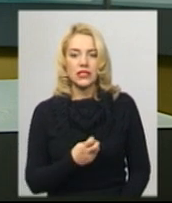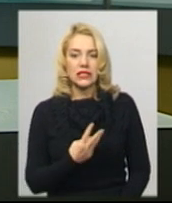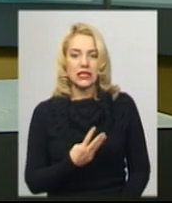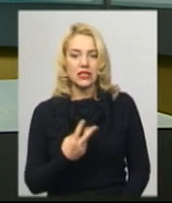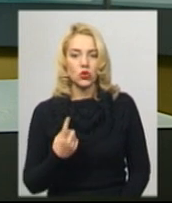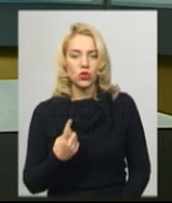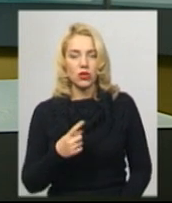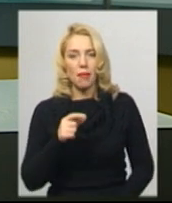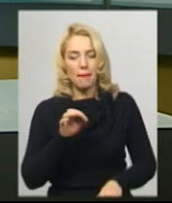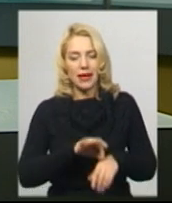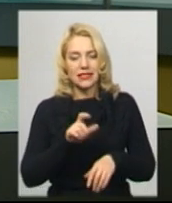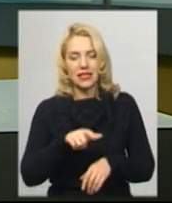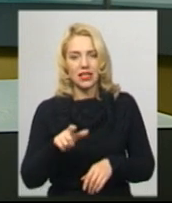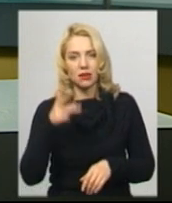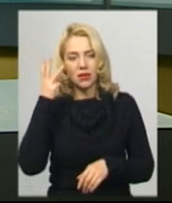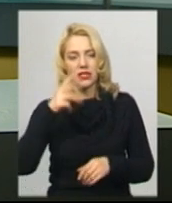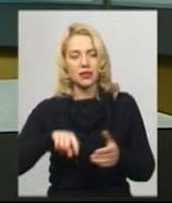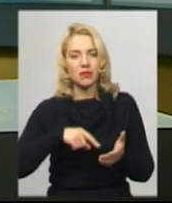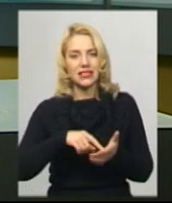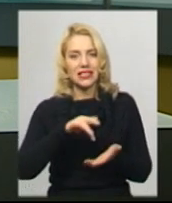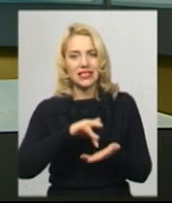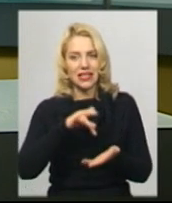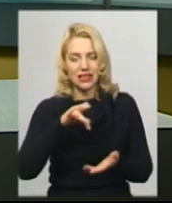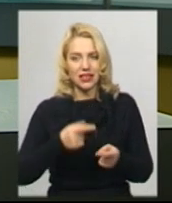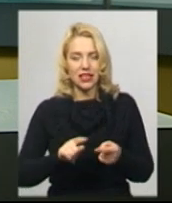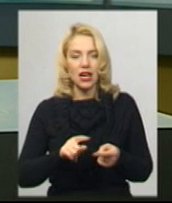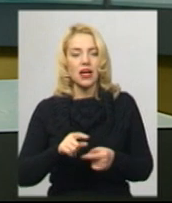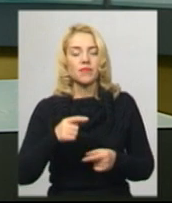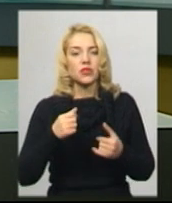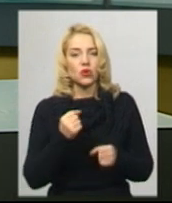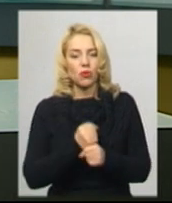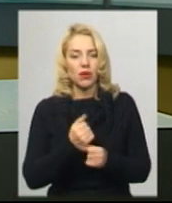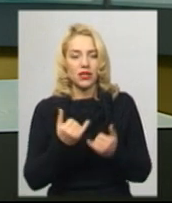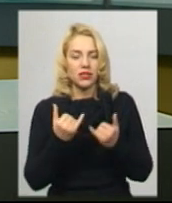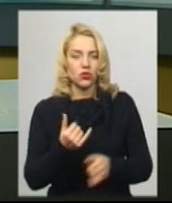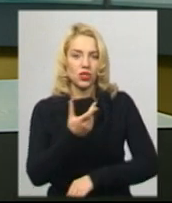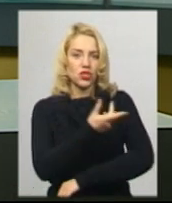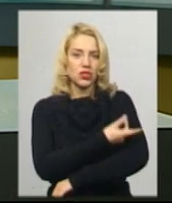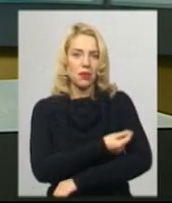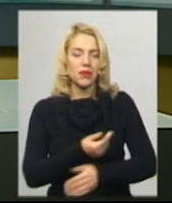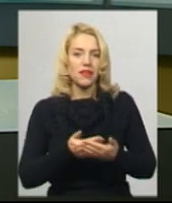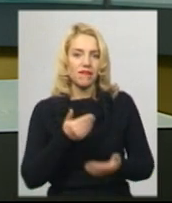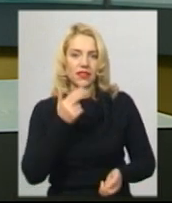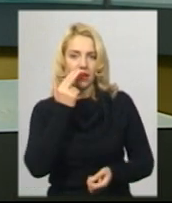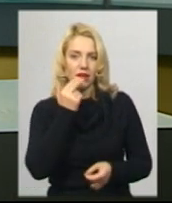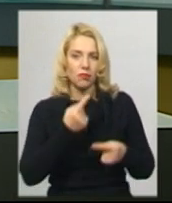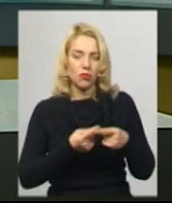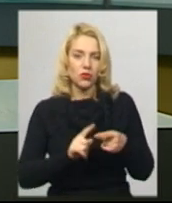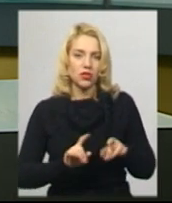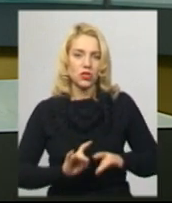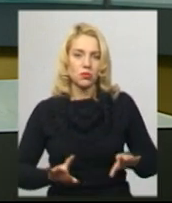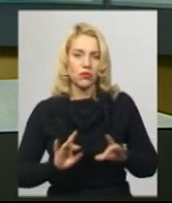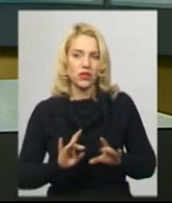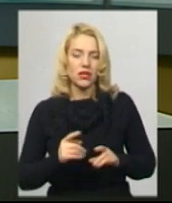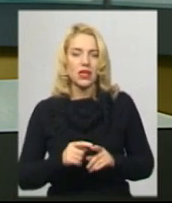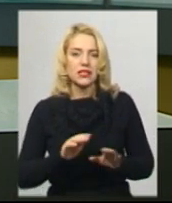пацієнту у Хмельницькому міському центрі сімейної медицини номер один на сьогодні зробили щеплення від грипу. Про це розповіла заступниця головного лікаря